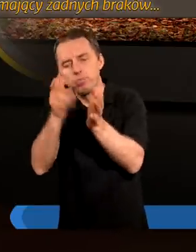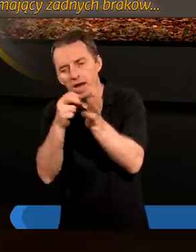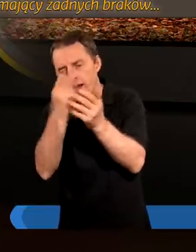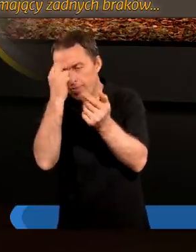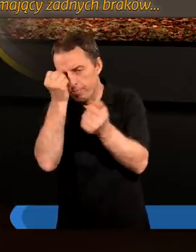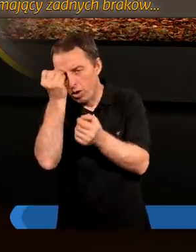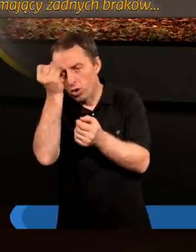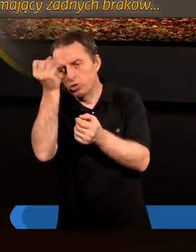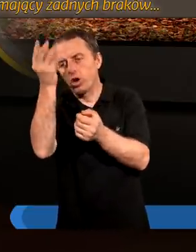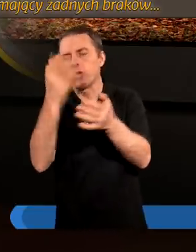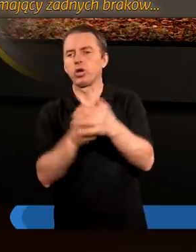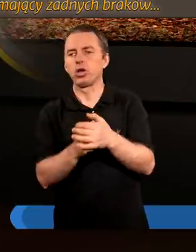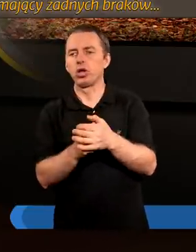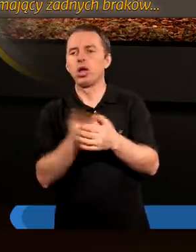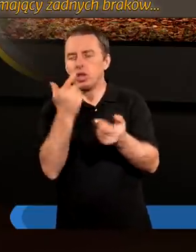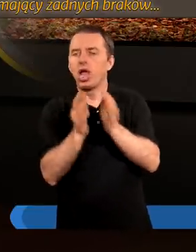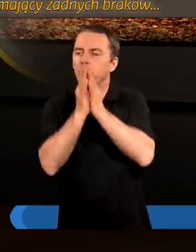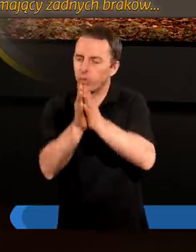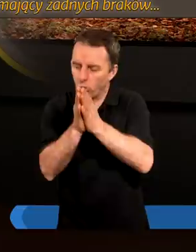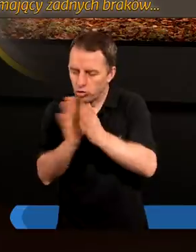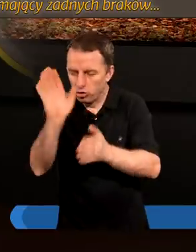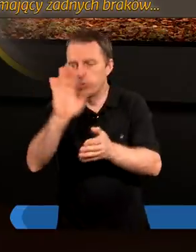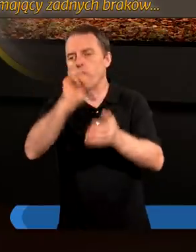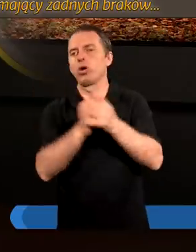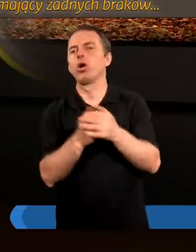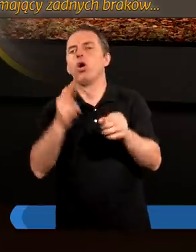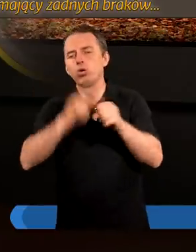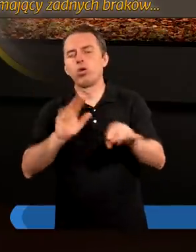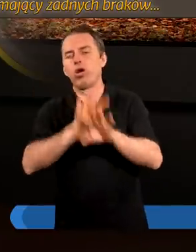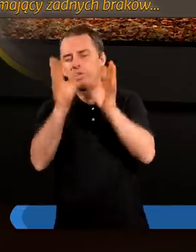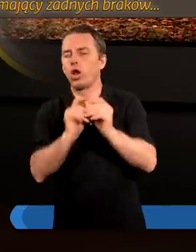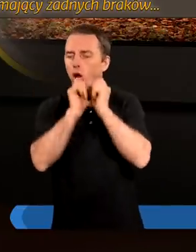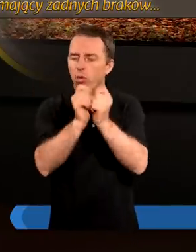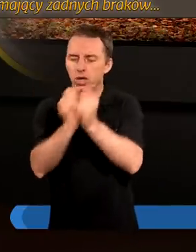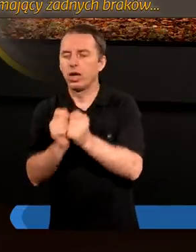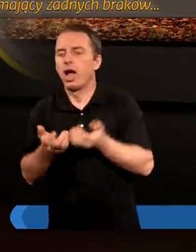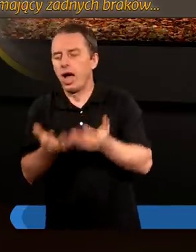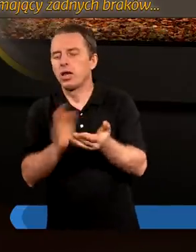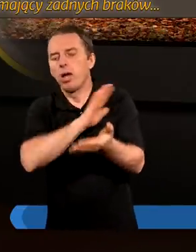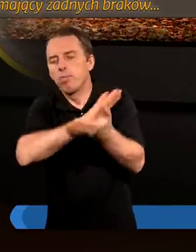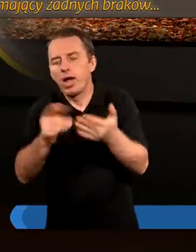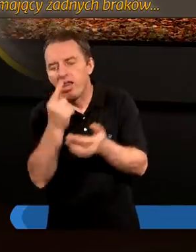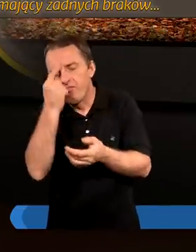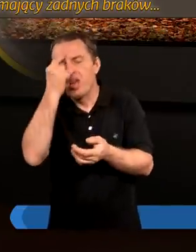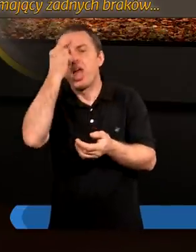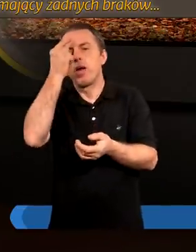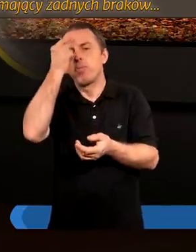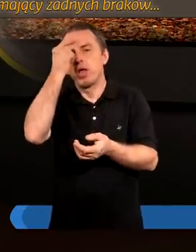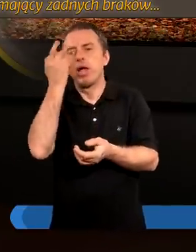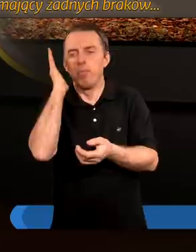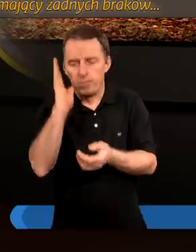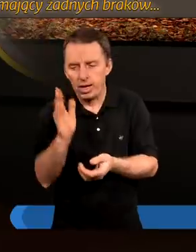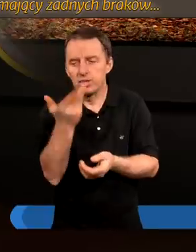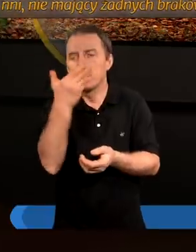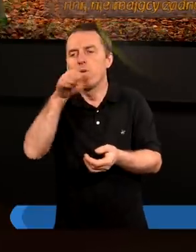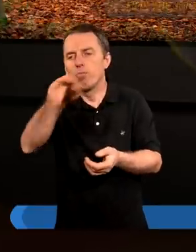mądrości, niech prosi Boga, który wszystkich obdarza chętnie, bez wypominania i będzie mu